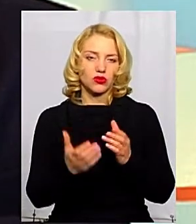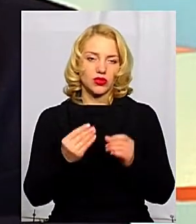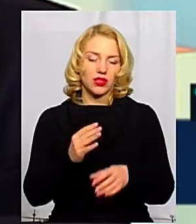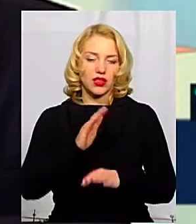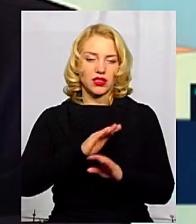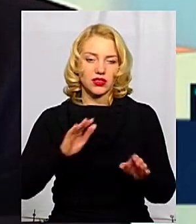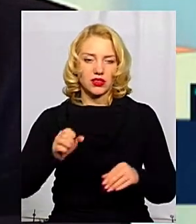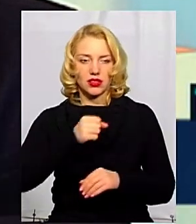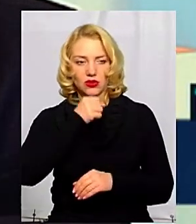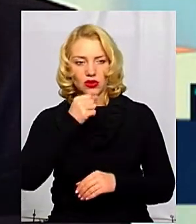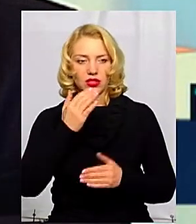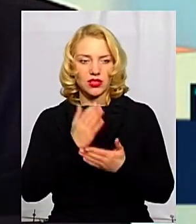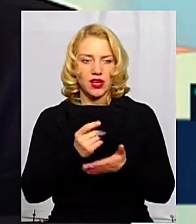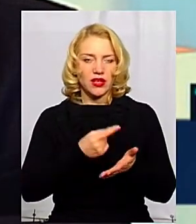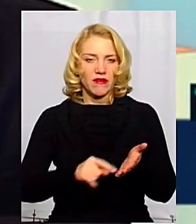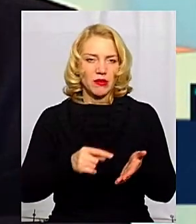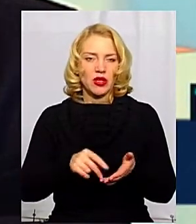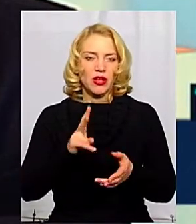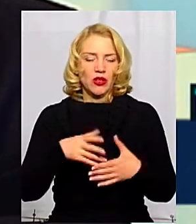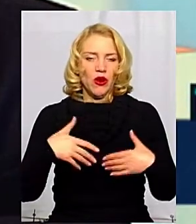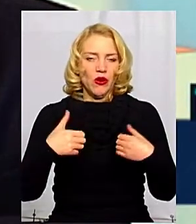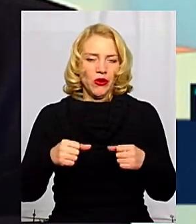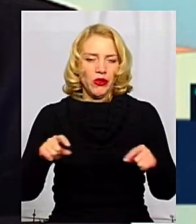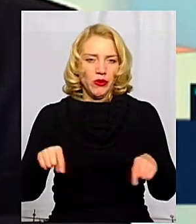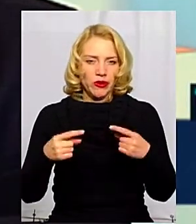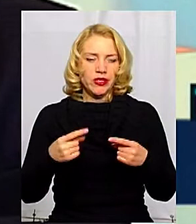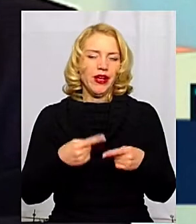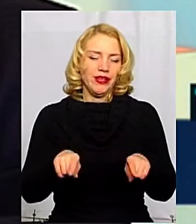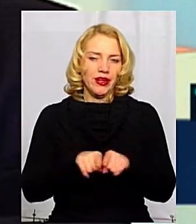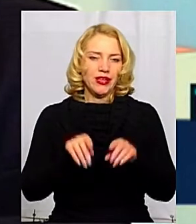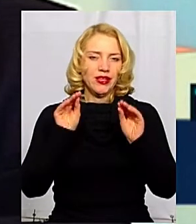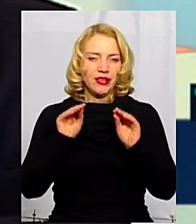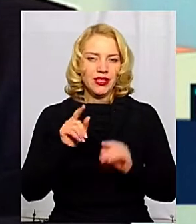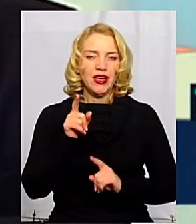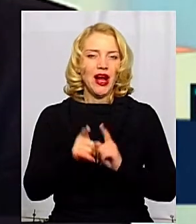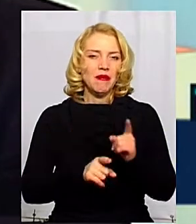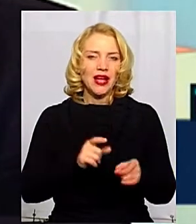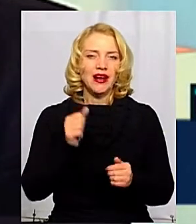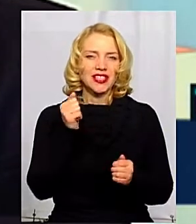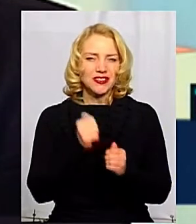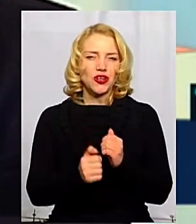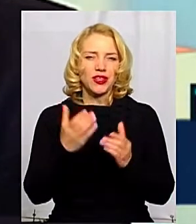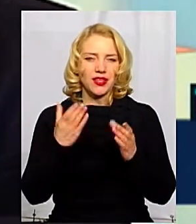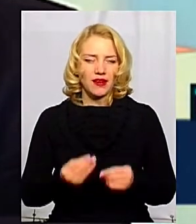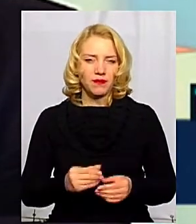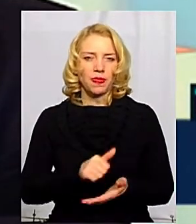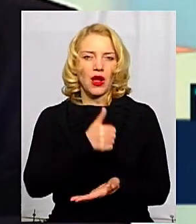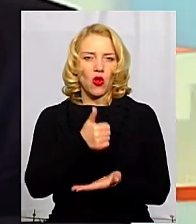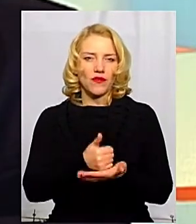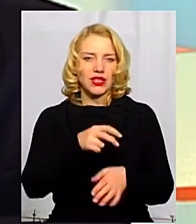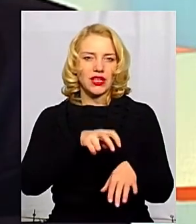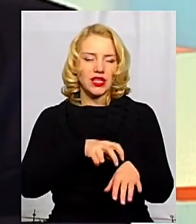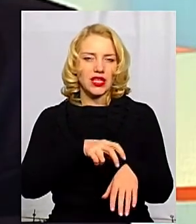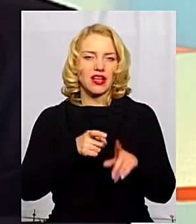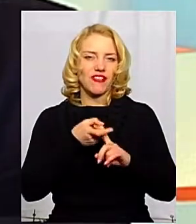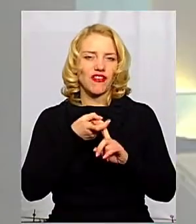дорослі, йде і виписка, звичайно, тих, хто одужав. Тому оця статистика, вона міняється щодня. Головна лікарка